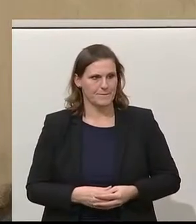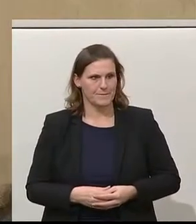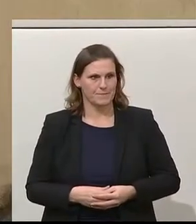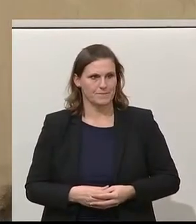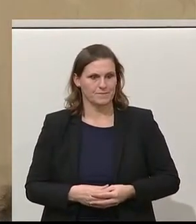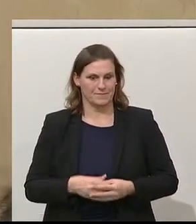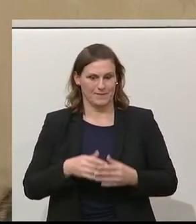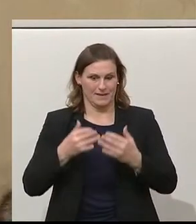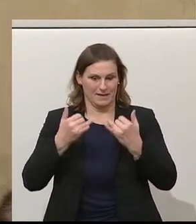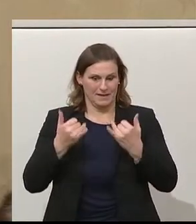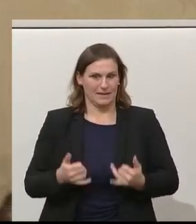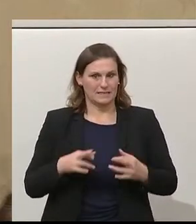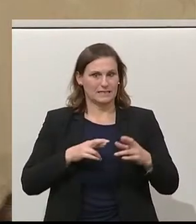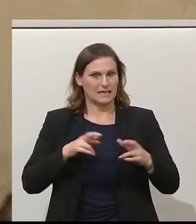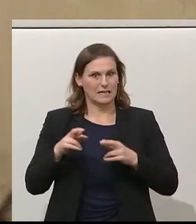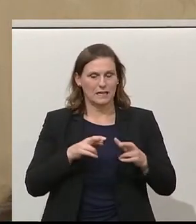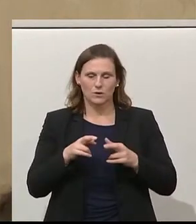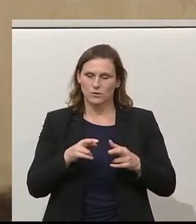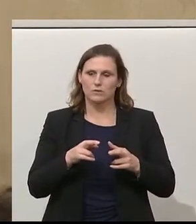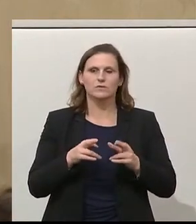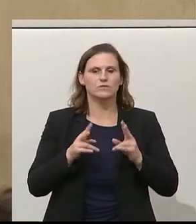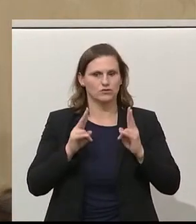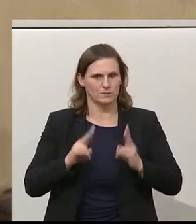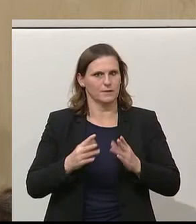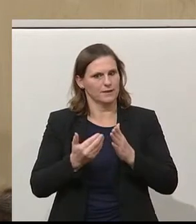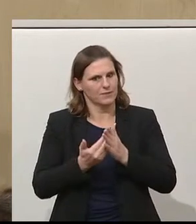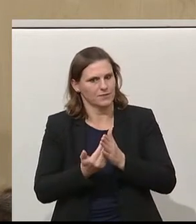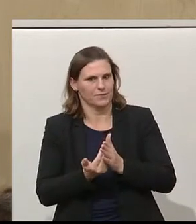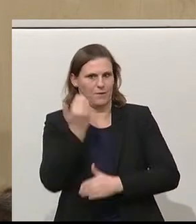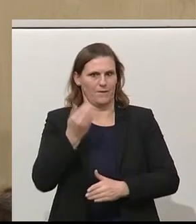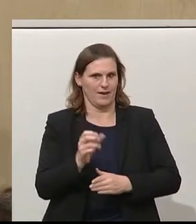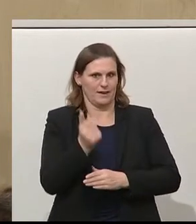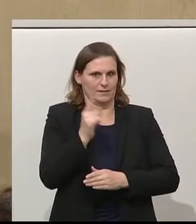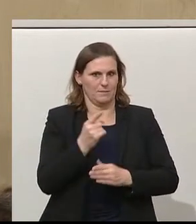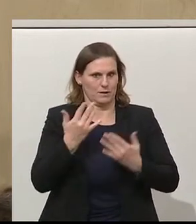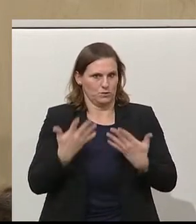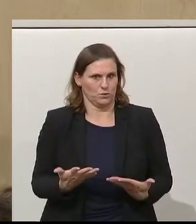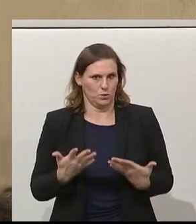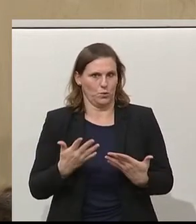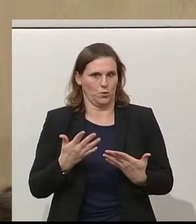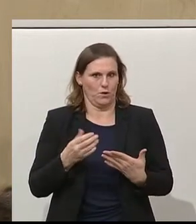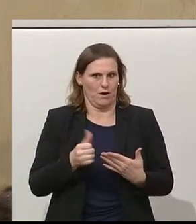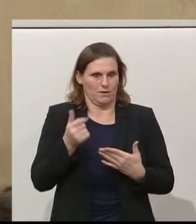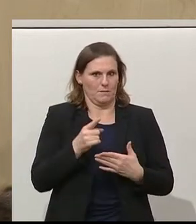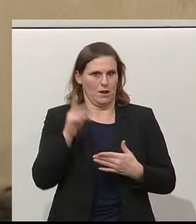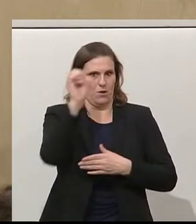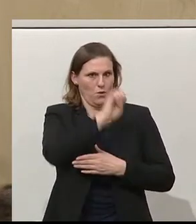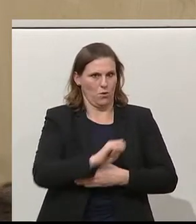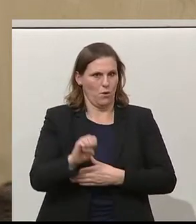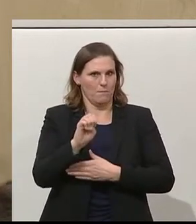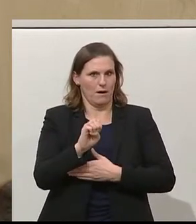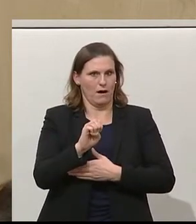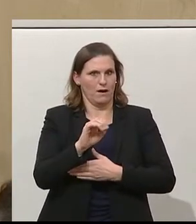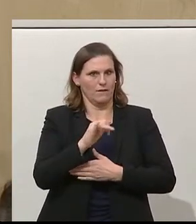Diese Regierung ist ein Novum. Es ist Pionierarbeit, die hier geleistet wird. Es ist das erste Mal und einzigartig in Europa, dass